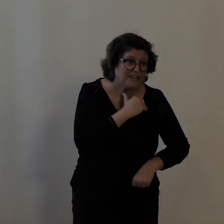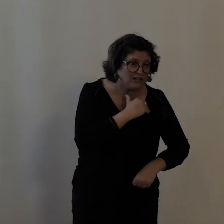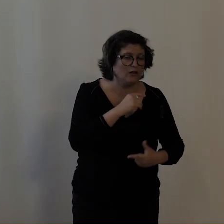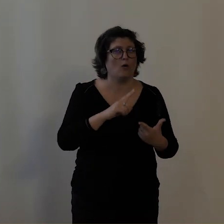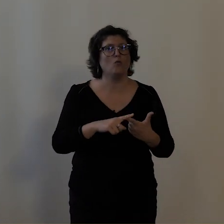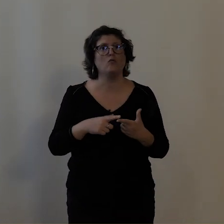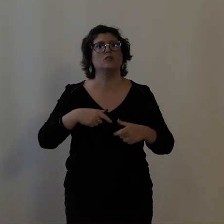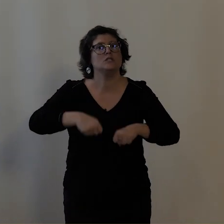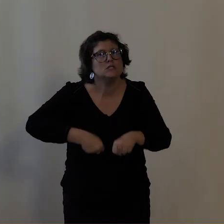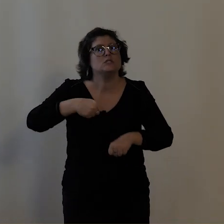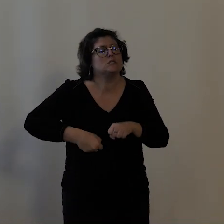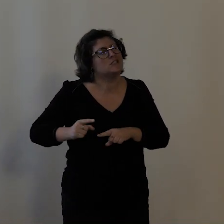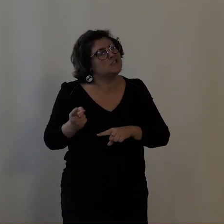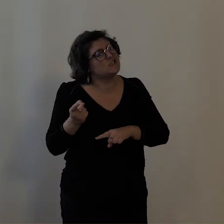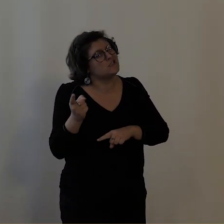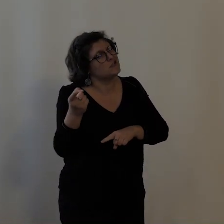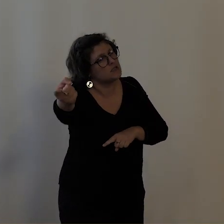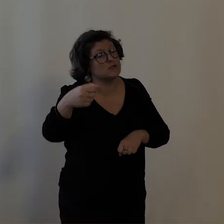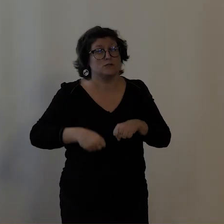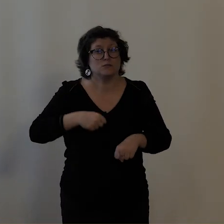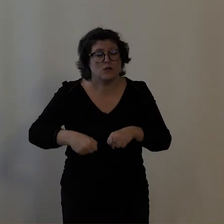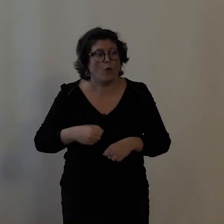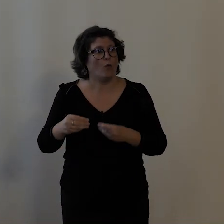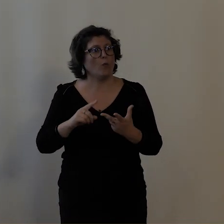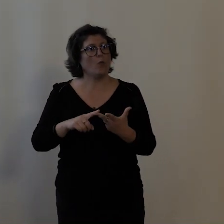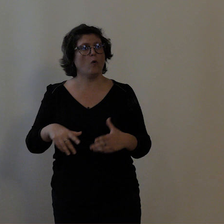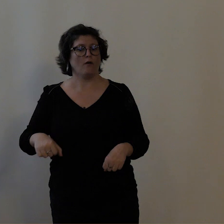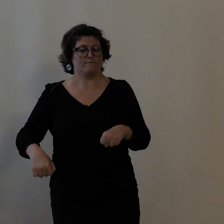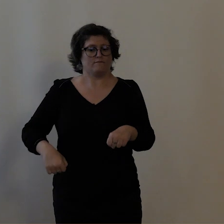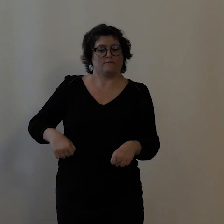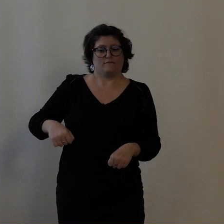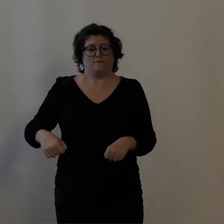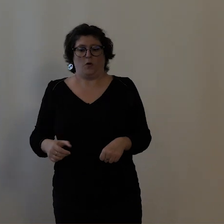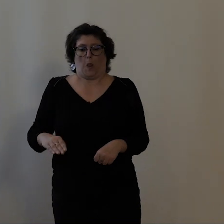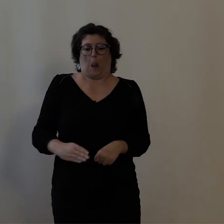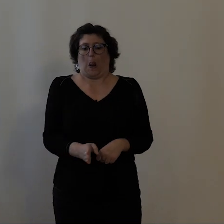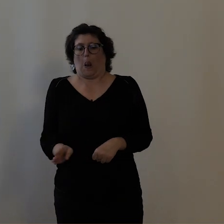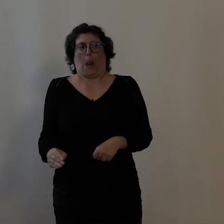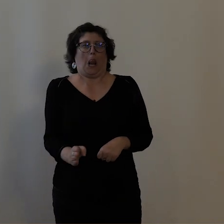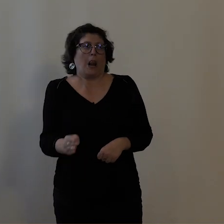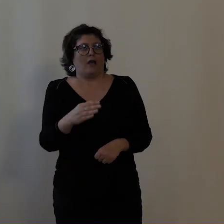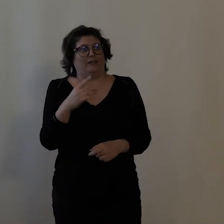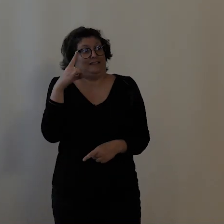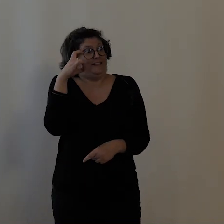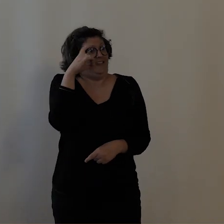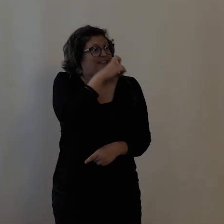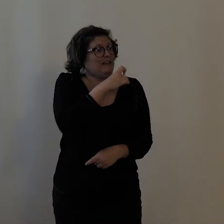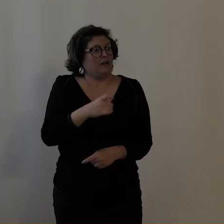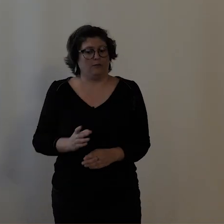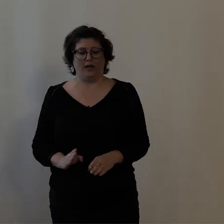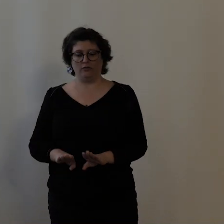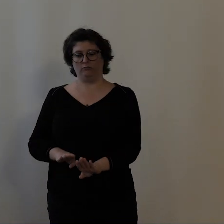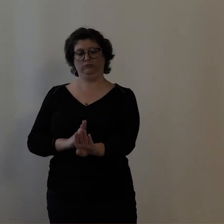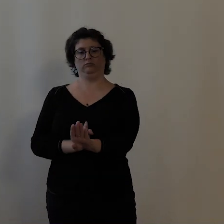longueur, mais il y a aussi des épreuves de dextérité, notamment des passages sur des bascules